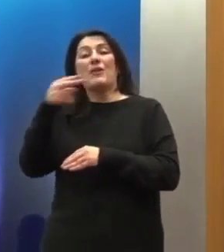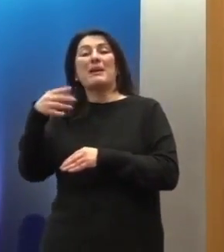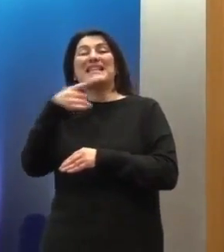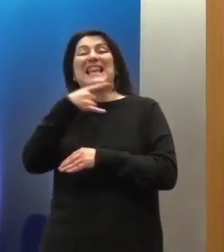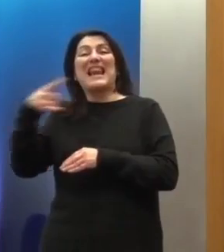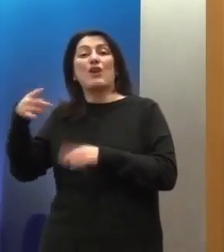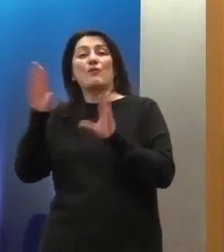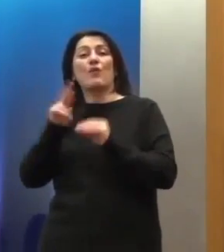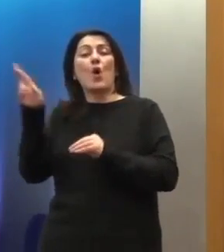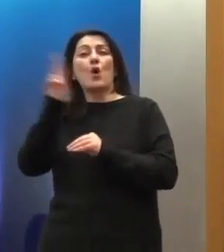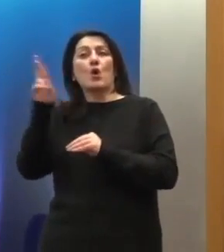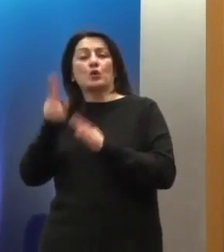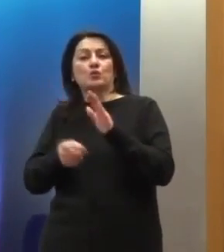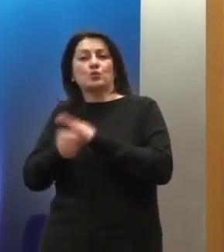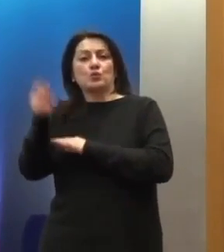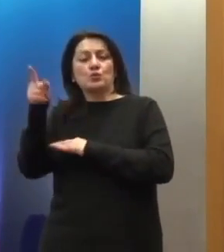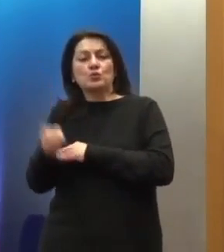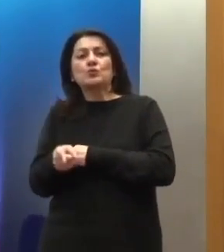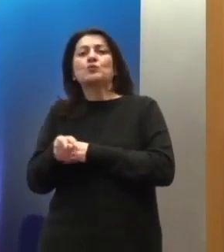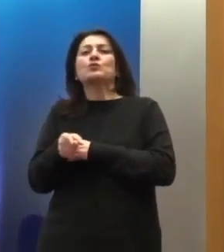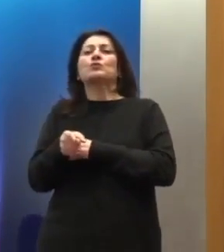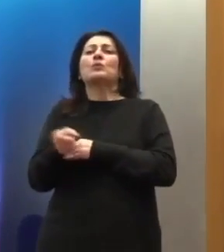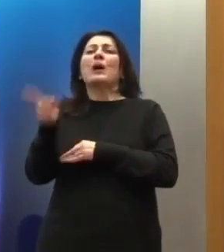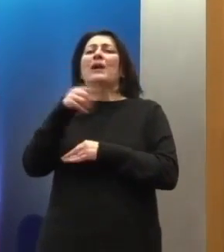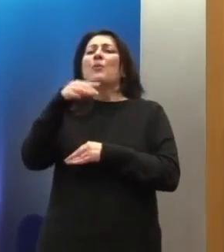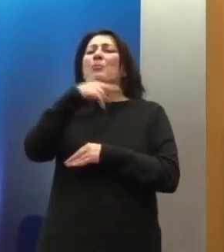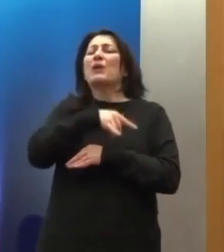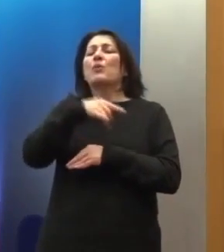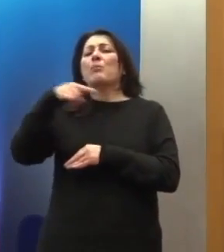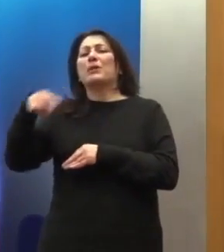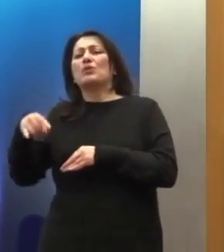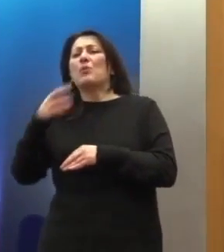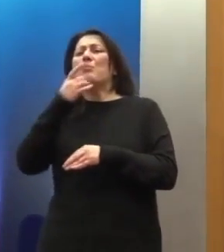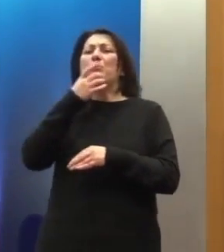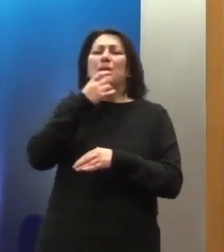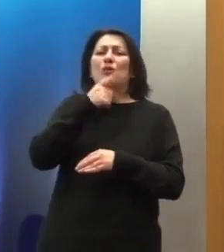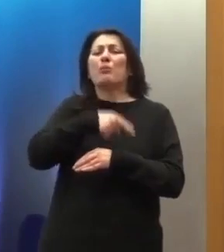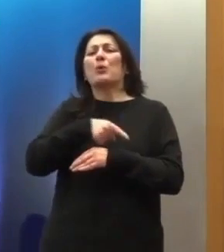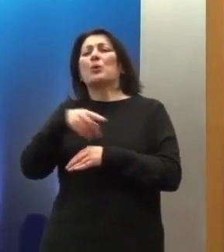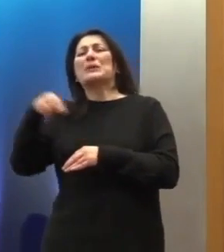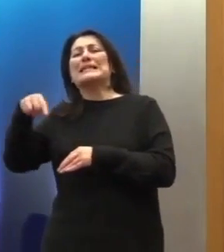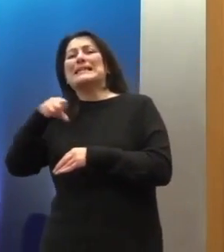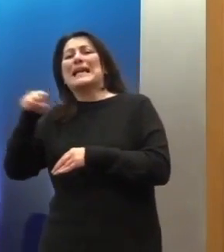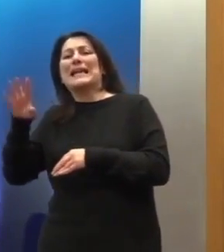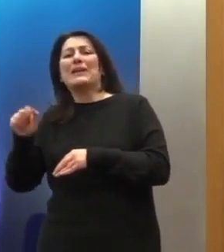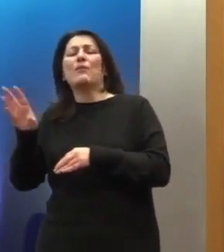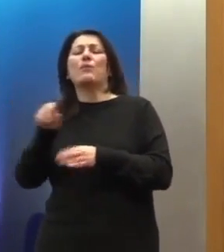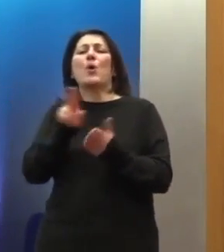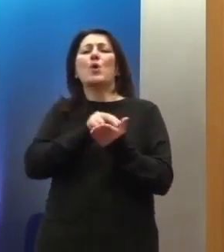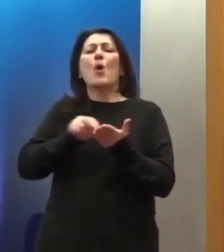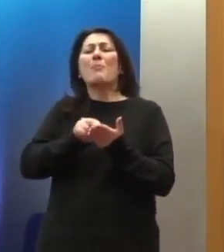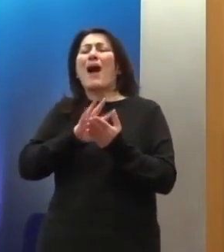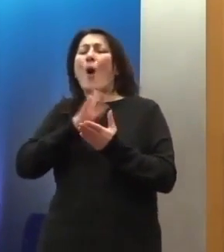-Ρώσους. Η υπόθεση Μπεκουκουτρόπουλου, η υπόθεση Πετροπούλου Τσακίρ, που αφορά Ρωμά. Λοιπόν, όλες αυτές οι υποθέσεις